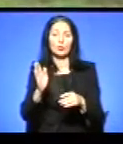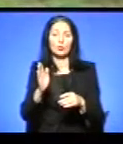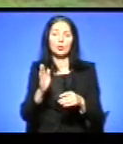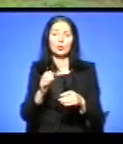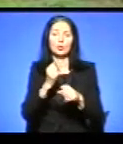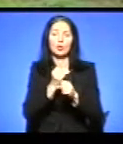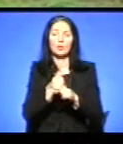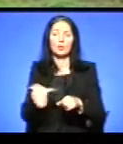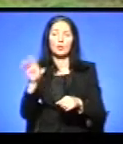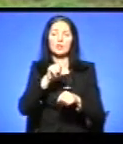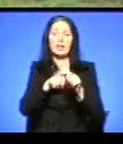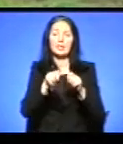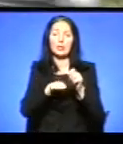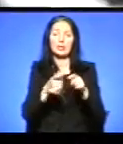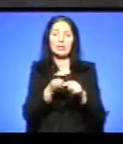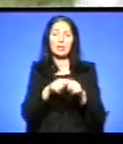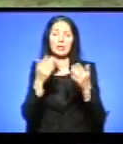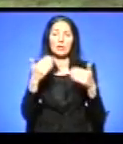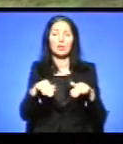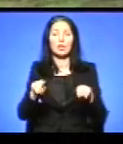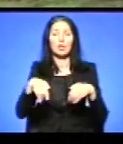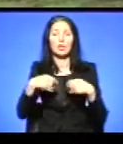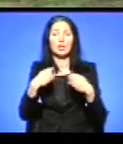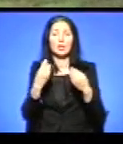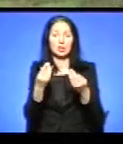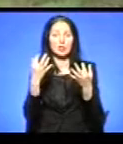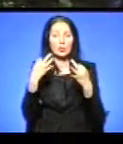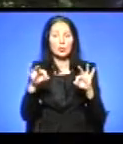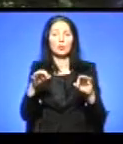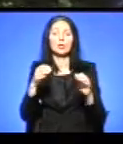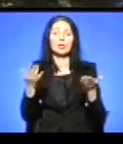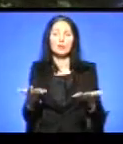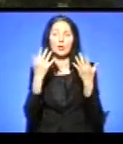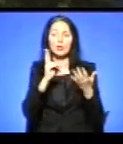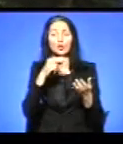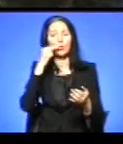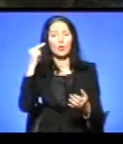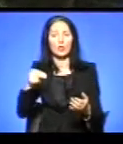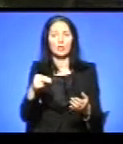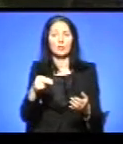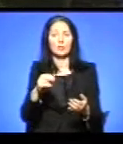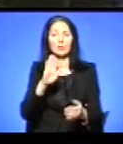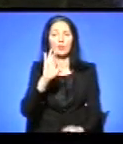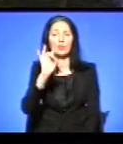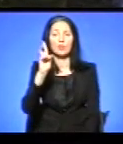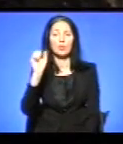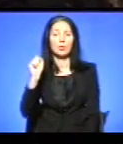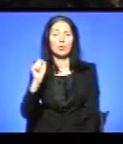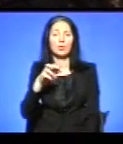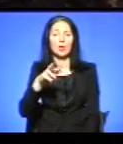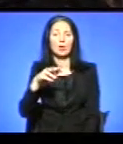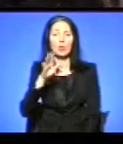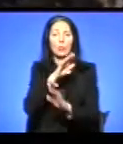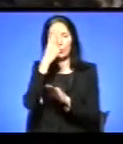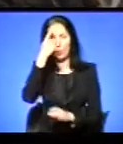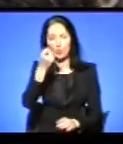криміналістичні експертизи, які вже дадуть можливість встановити, хто винен. Вербовський Михайло повідомив, що загиблих